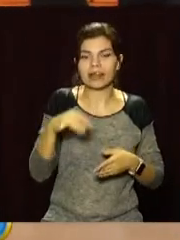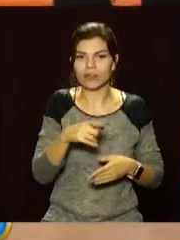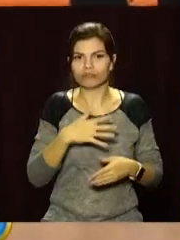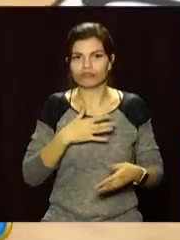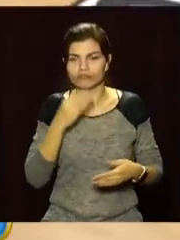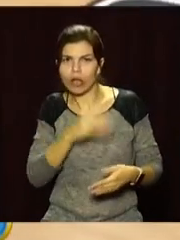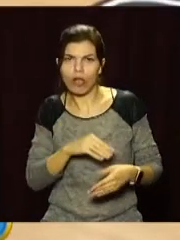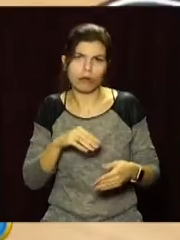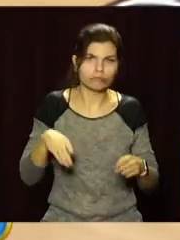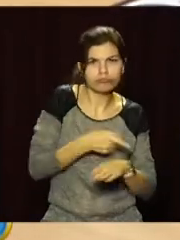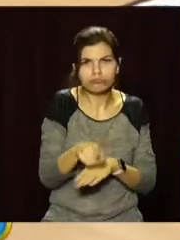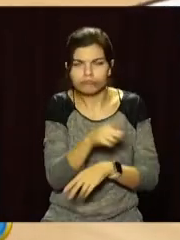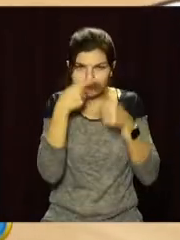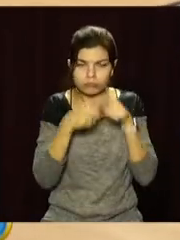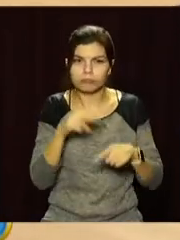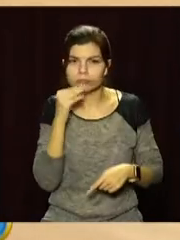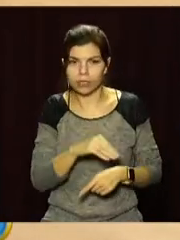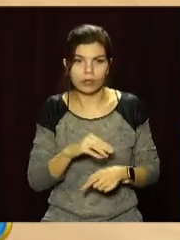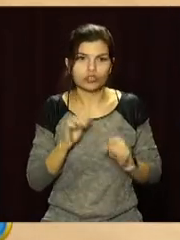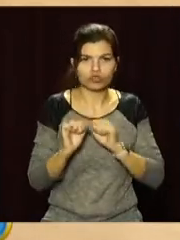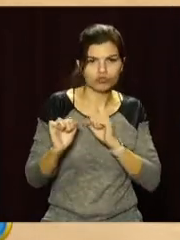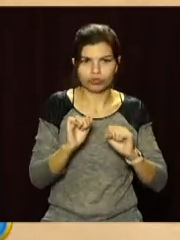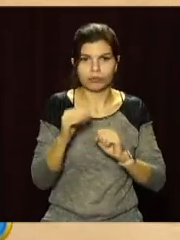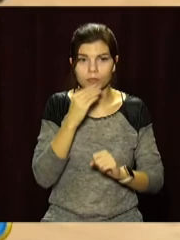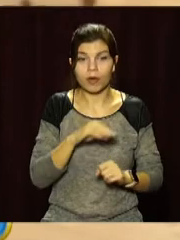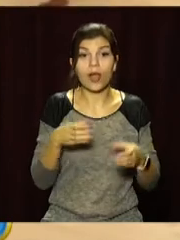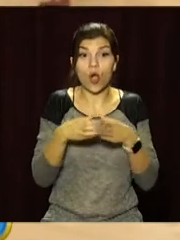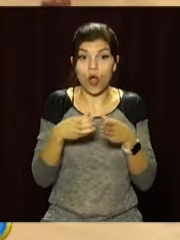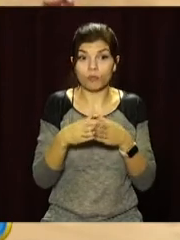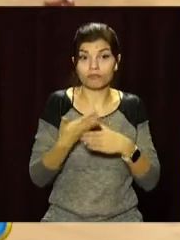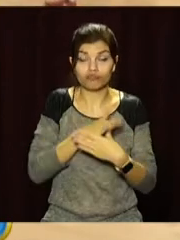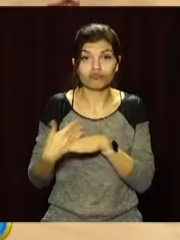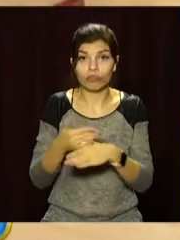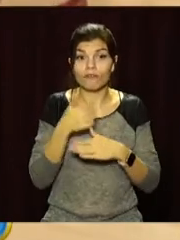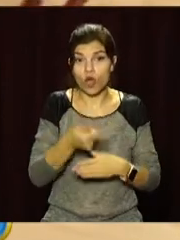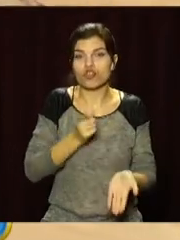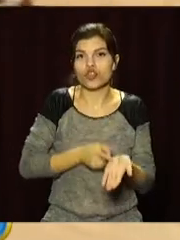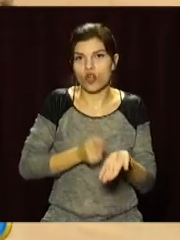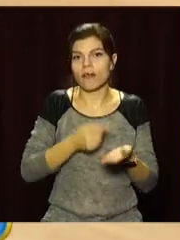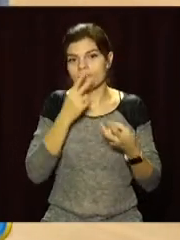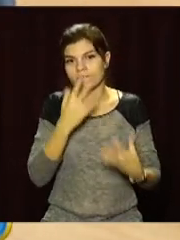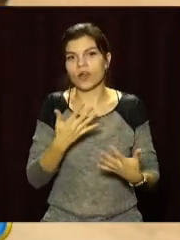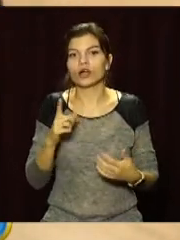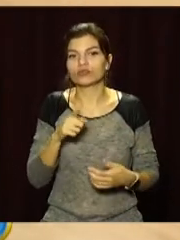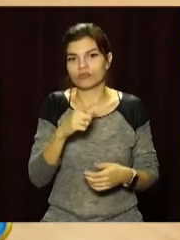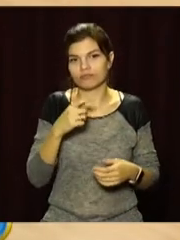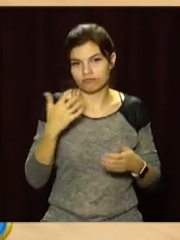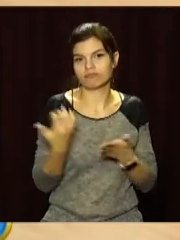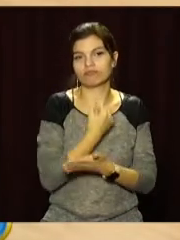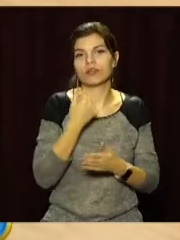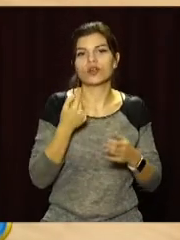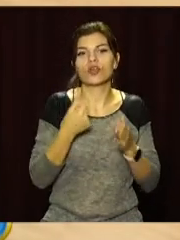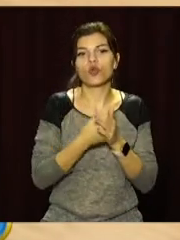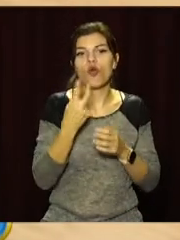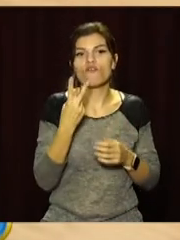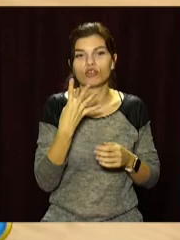грали у нападі та надійніше у захисті. Завдяки кращій командній грі дніпряни до великої перерви довели свою перевагу до 24